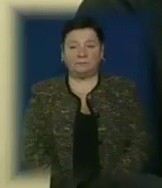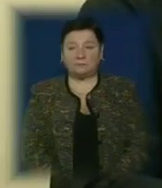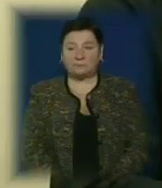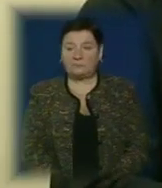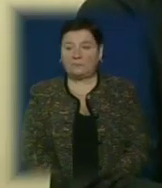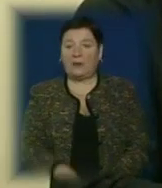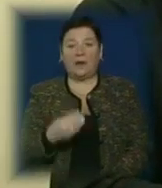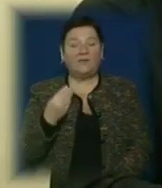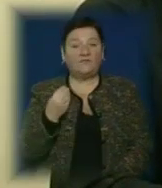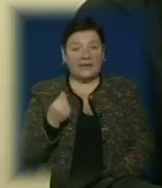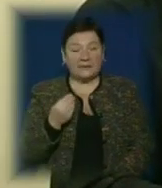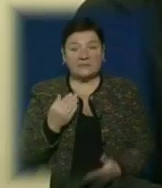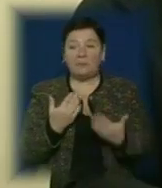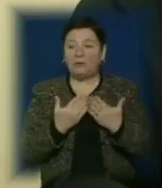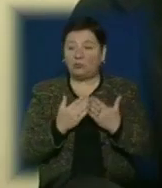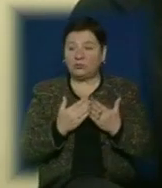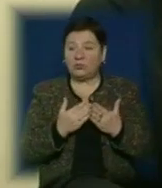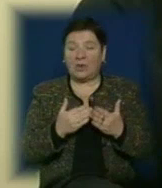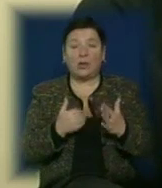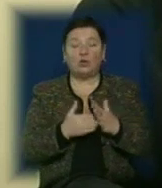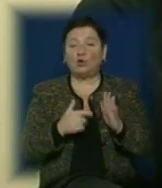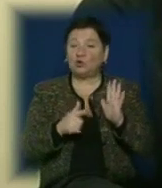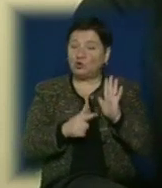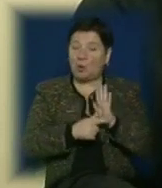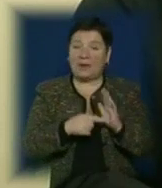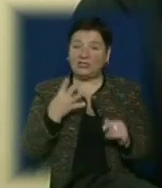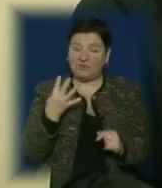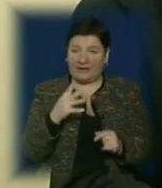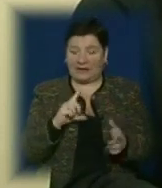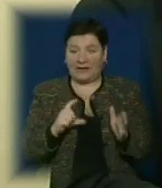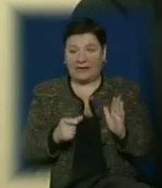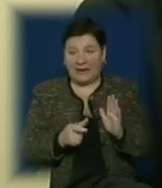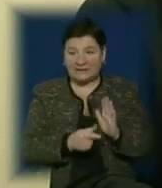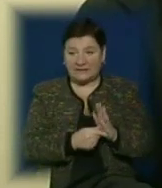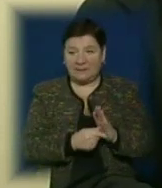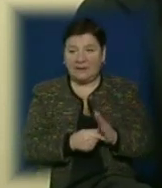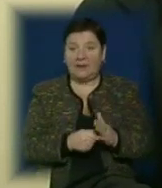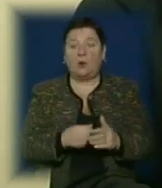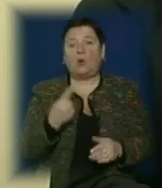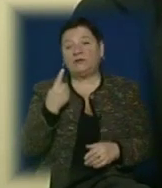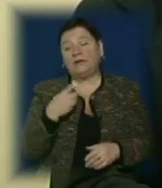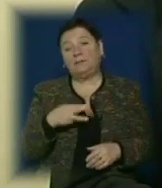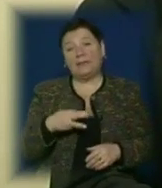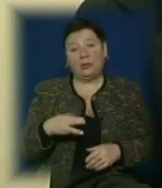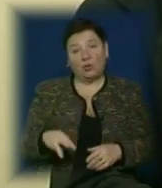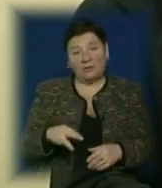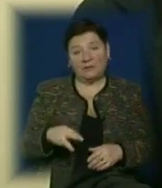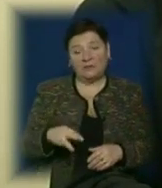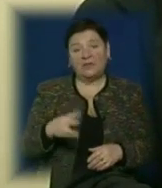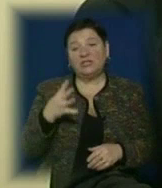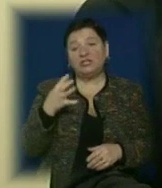Вартість оцих підручників для 7-х і 4-х класів складає 1 мільйон 495